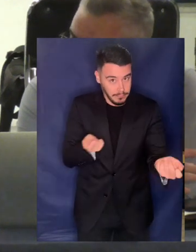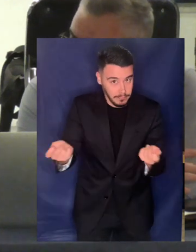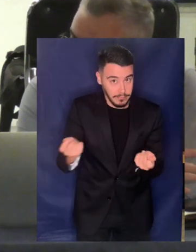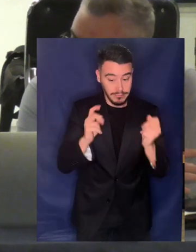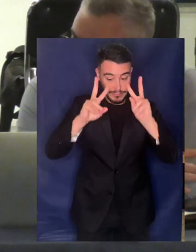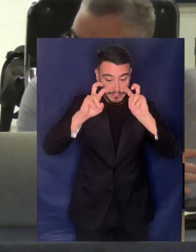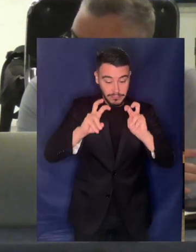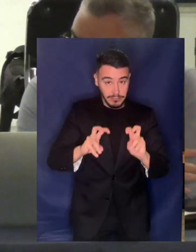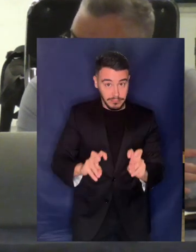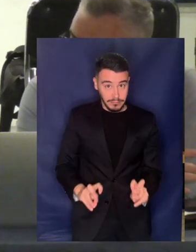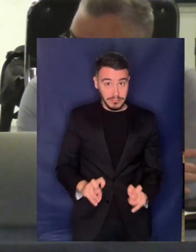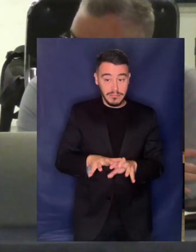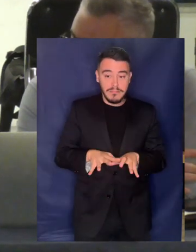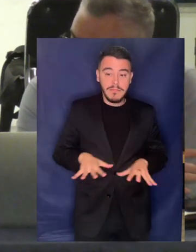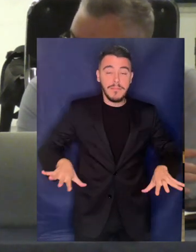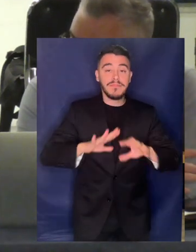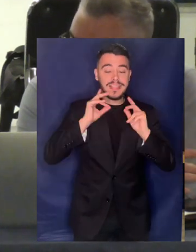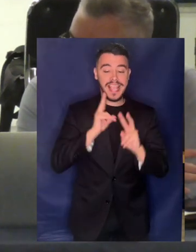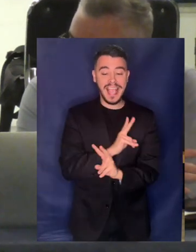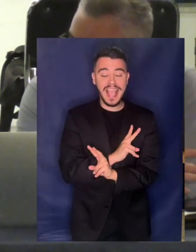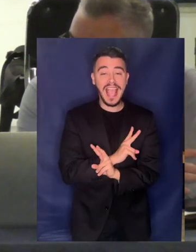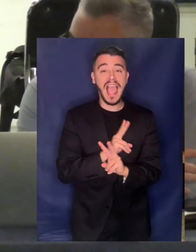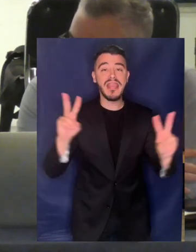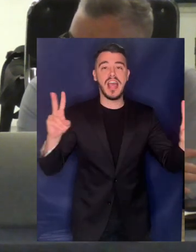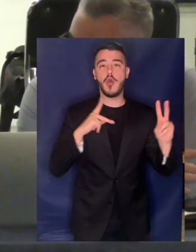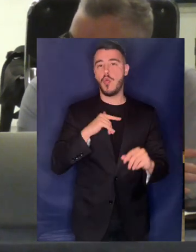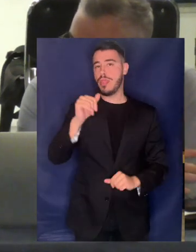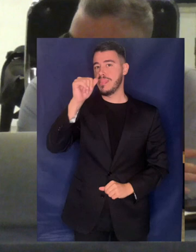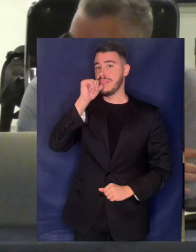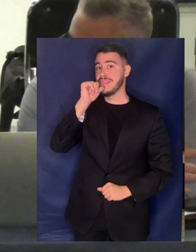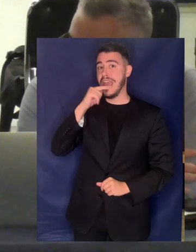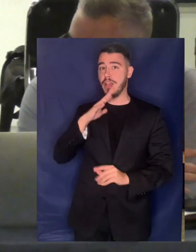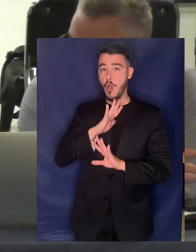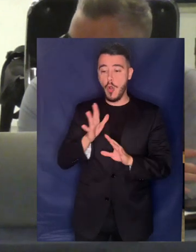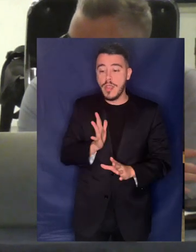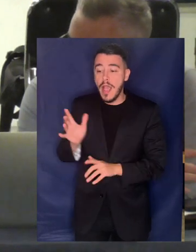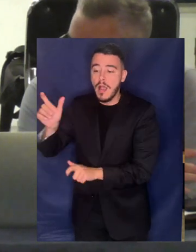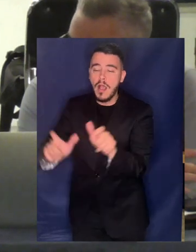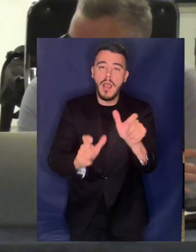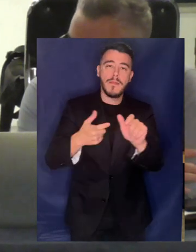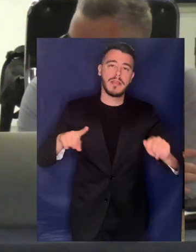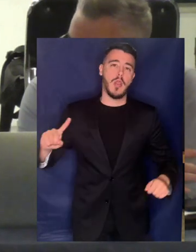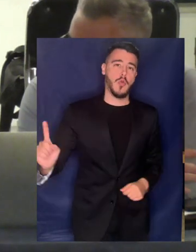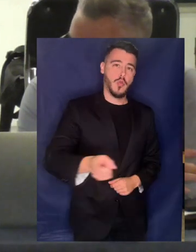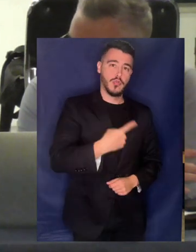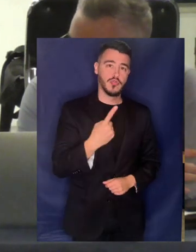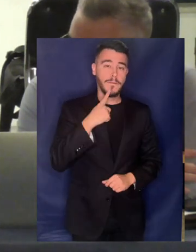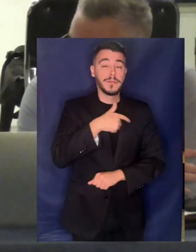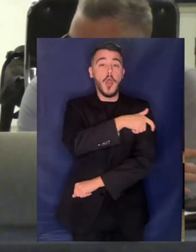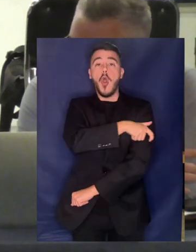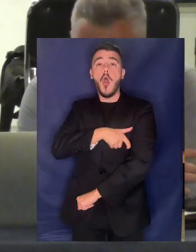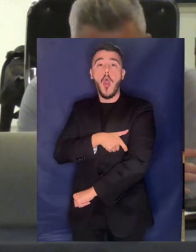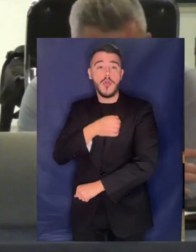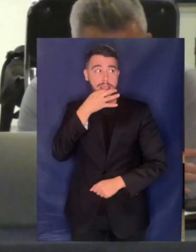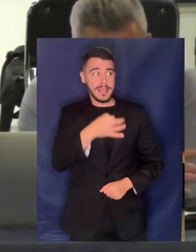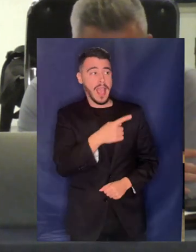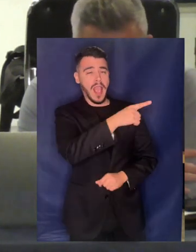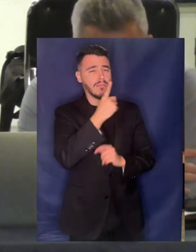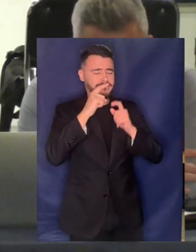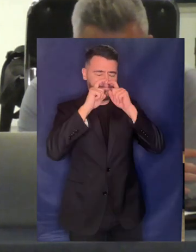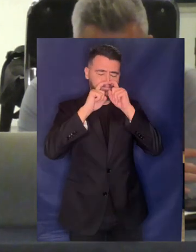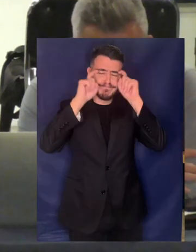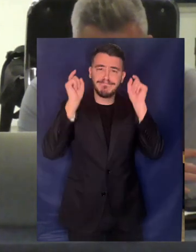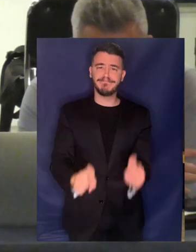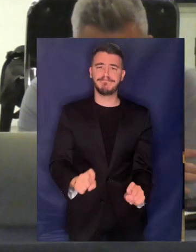όλους τους πολίτες Το καθαρό νερό για τον ΟΗΕ αποτελεί ένα απαραίτητο κομμάτι του κόσμου